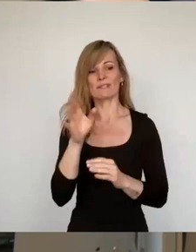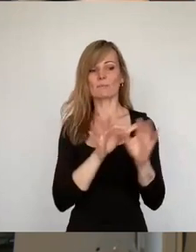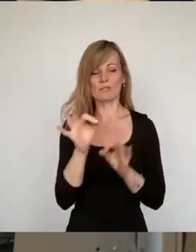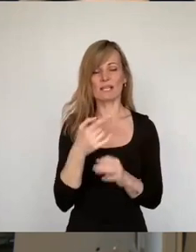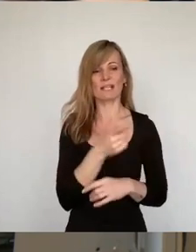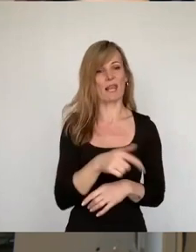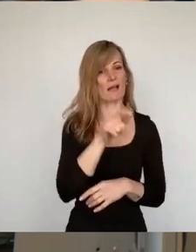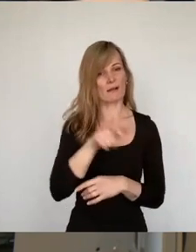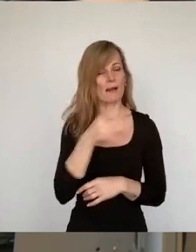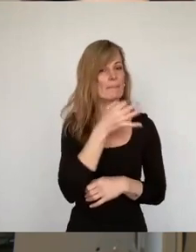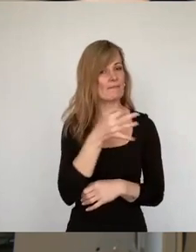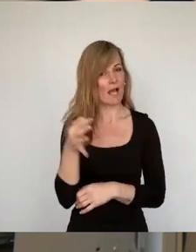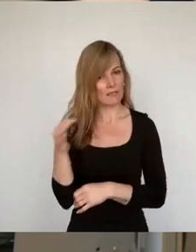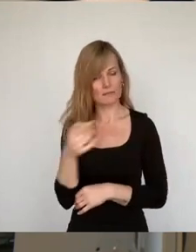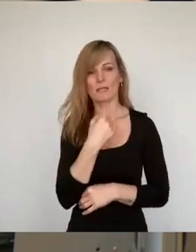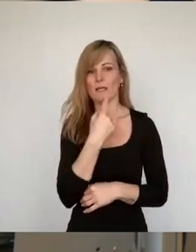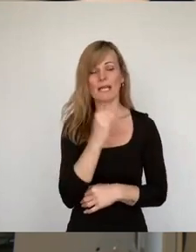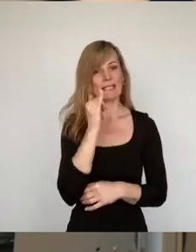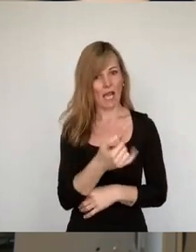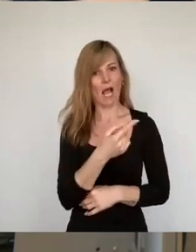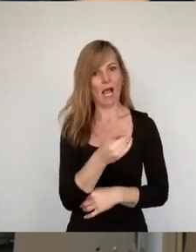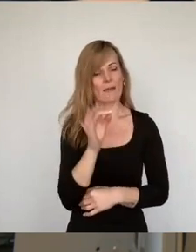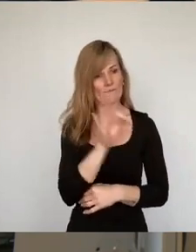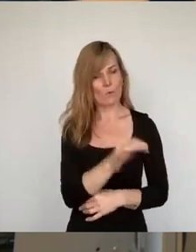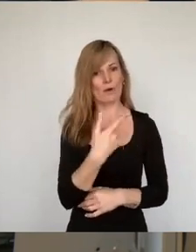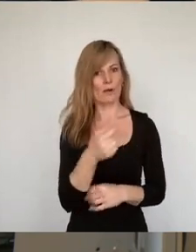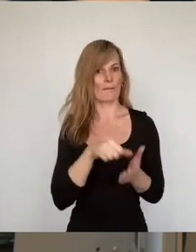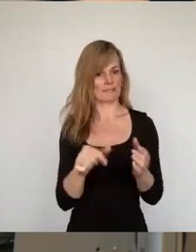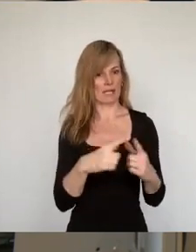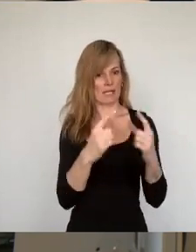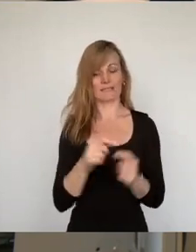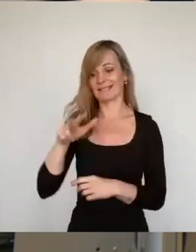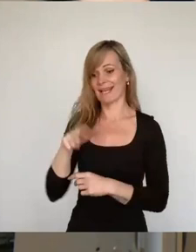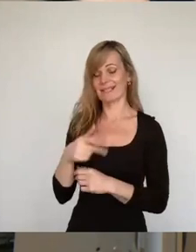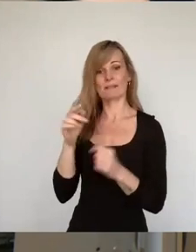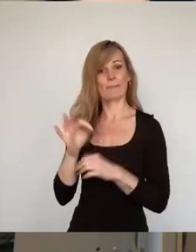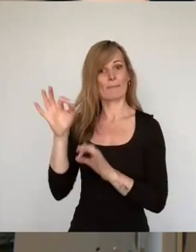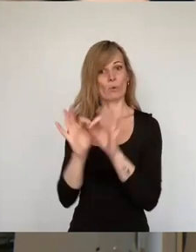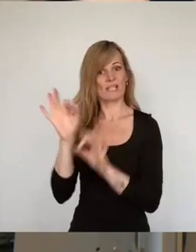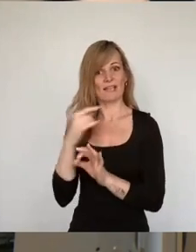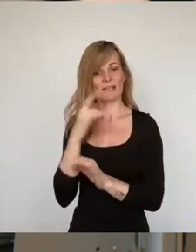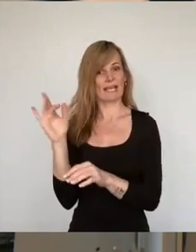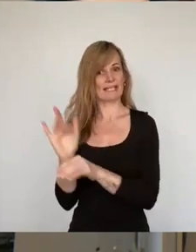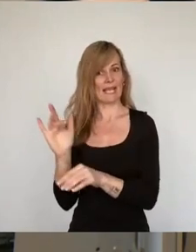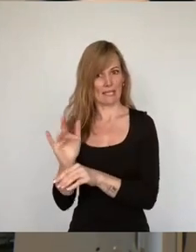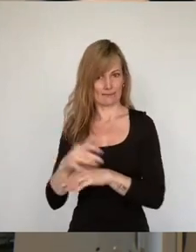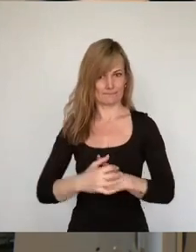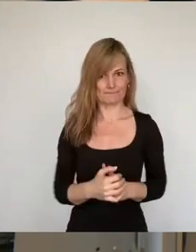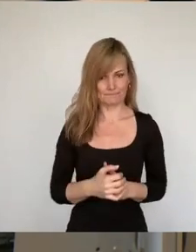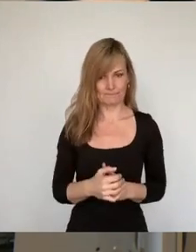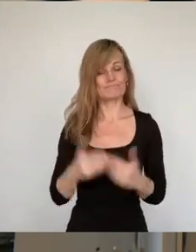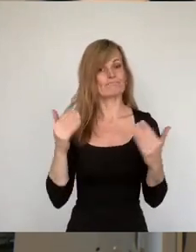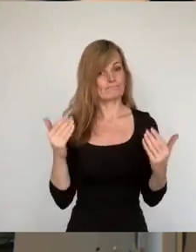für eine Einführung der Bezahlkarte. Und nur 13% sprechen sich strikt dagegen aus. Es hat sich also